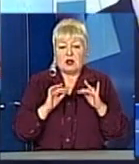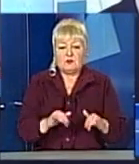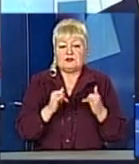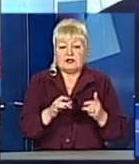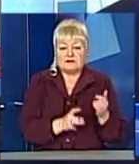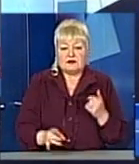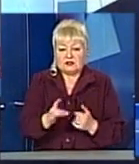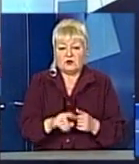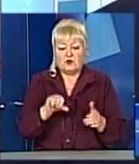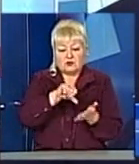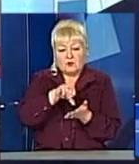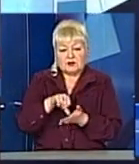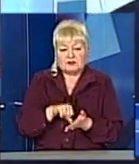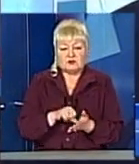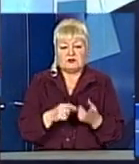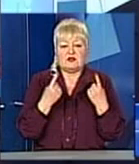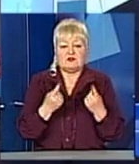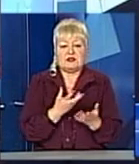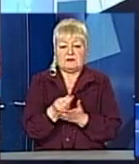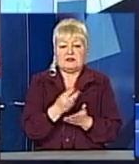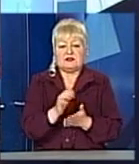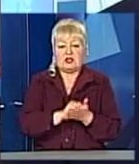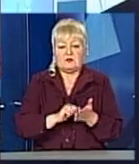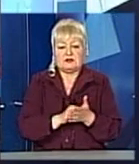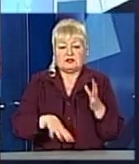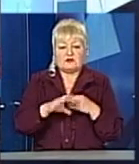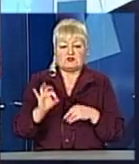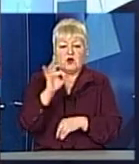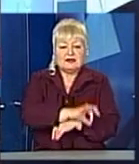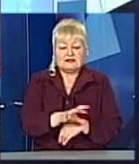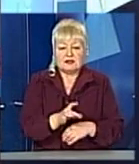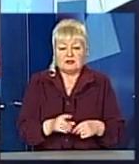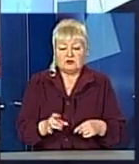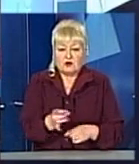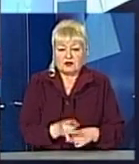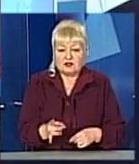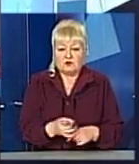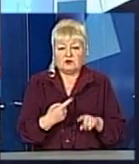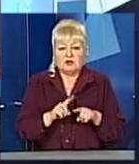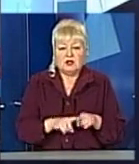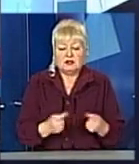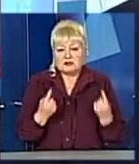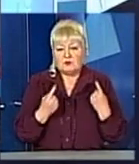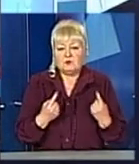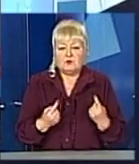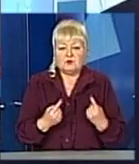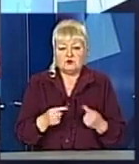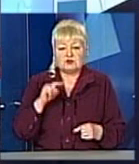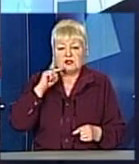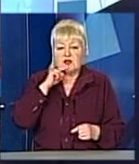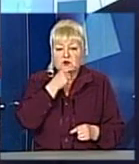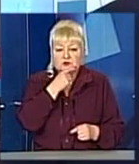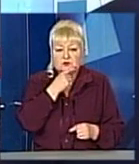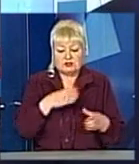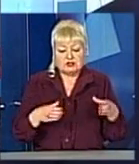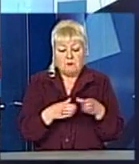присутні великі платники податків всього західного регіону. Це досить потужний економічний блок